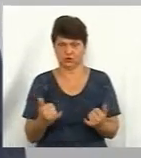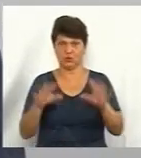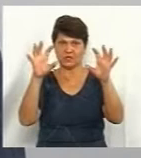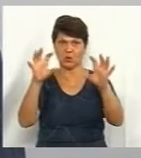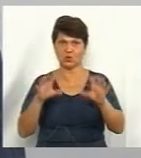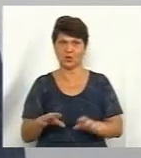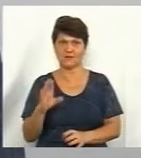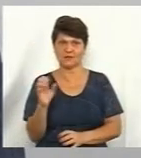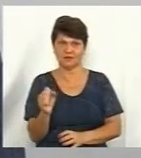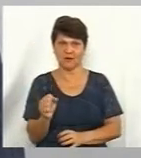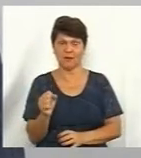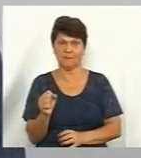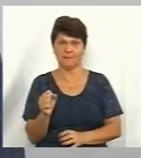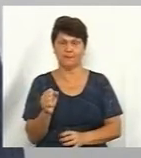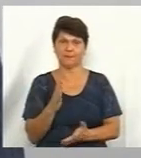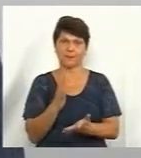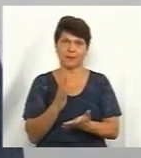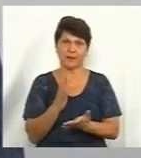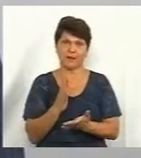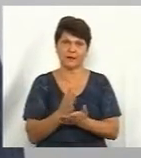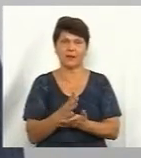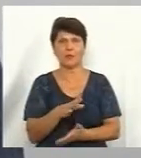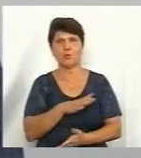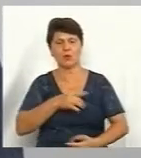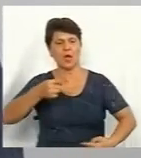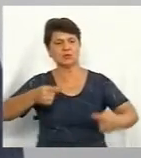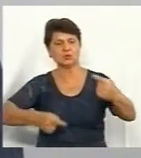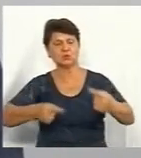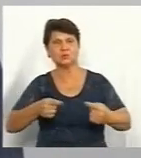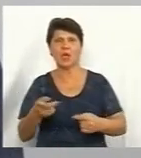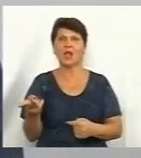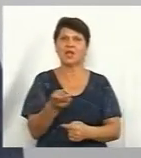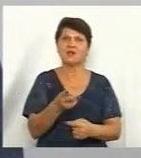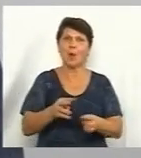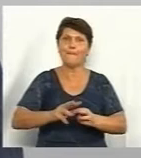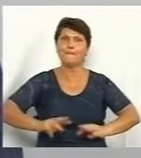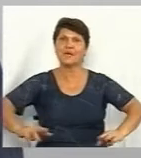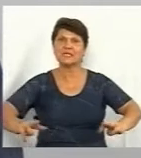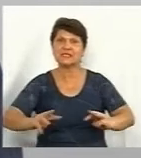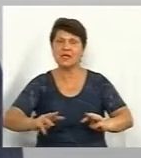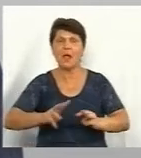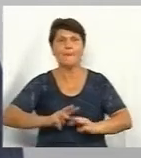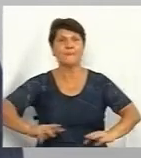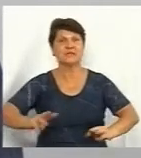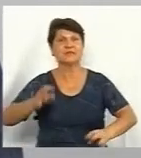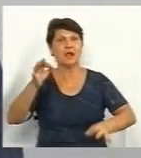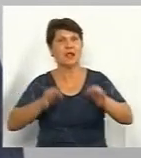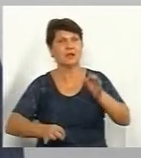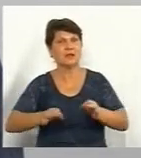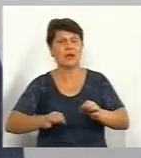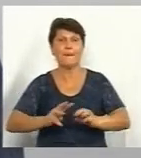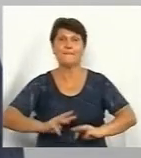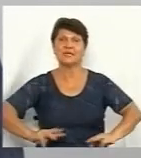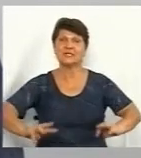була суперечка між двома міністерствами, міністерством екології, міністерством будівництва,